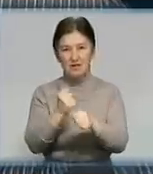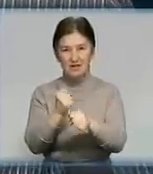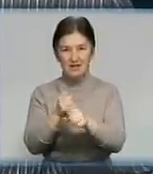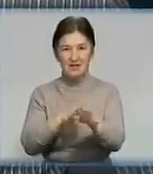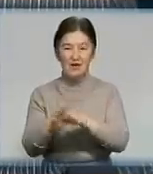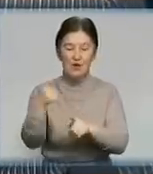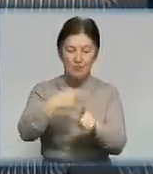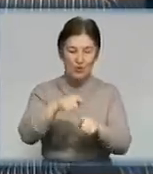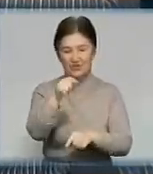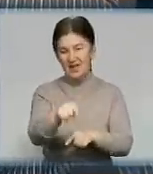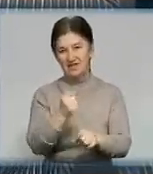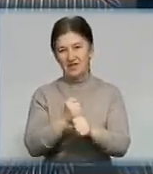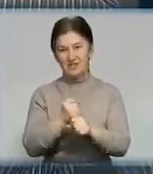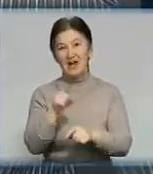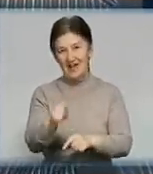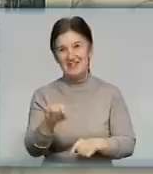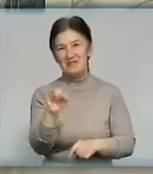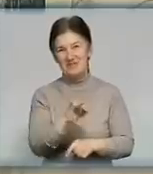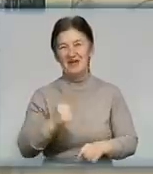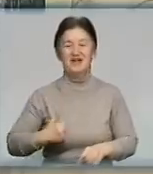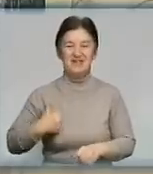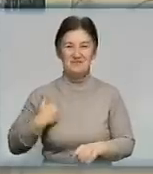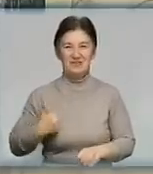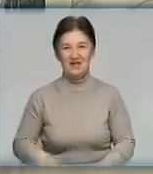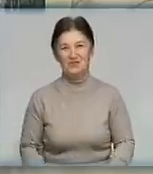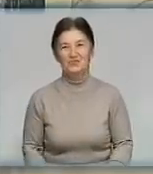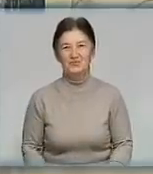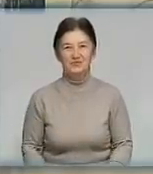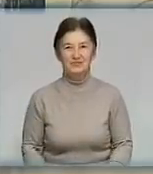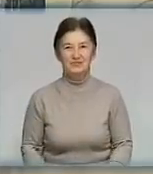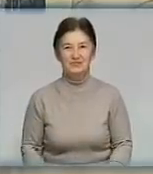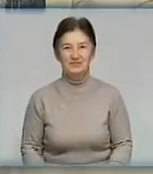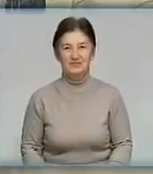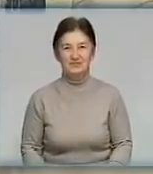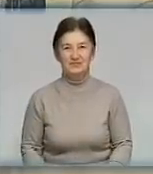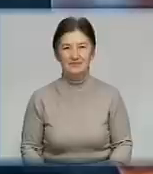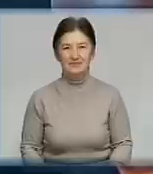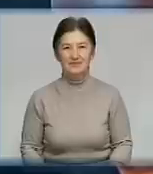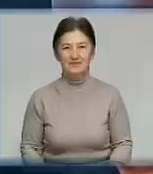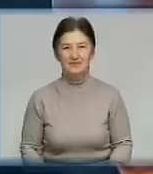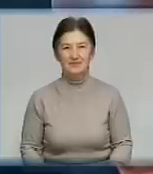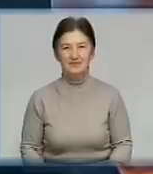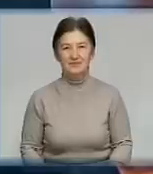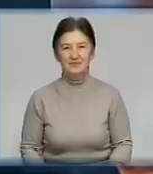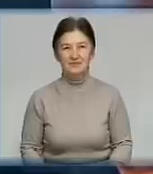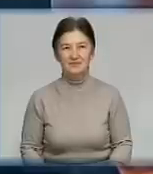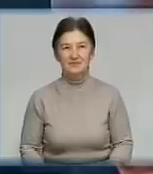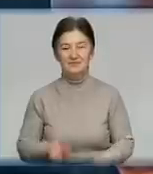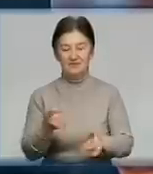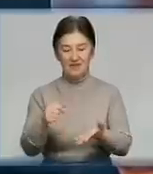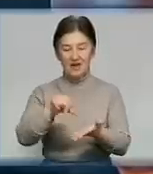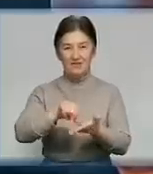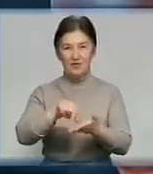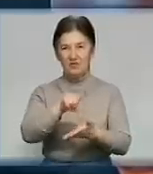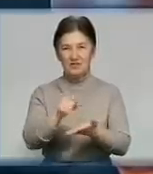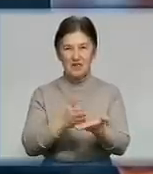ще. Ну от, цим і гордімося. Дарина Романська, Ілля Зеленкін. Погляд. Ну а виступ заслуженої